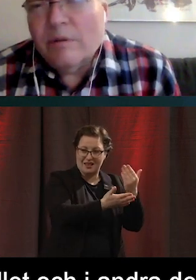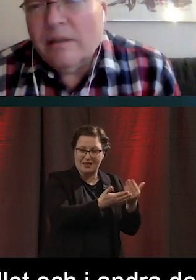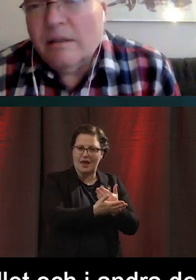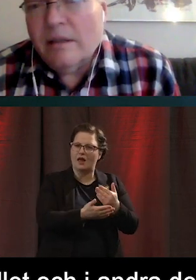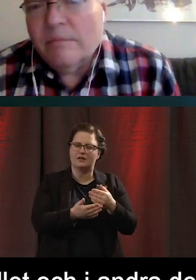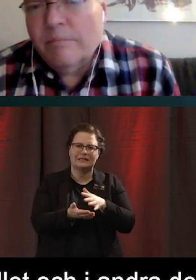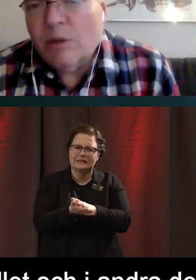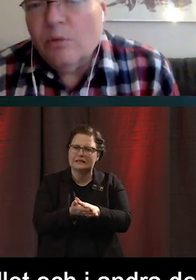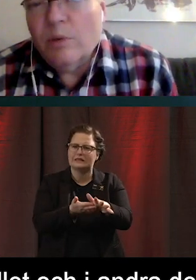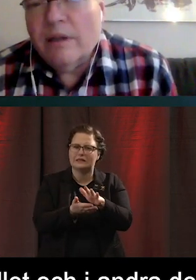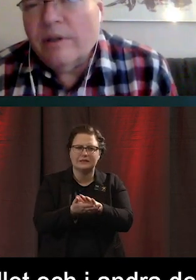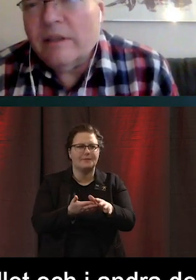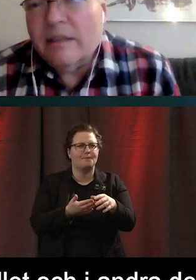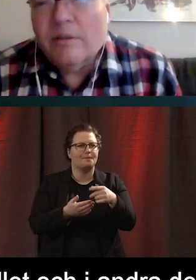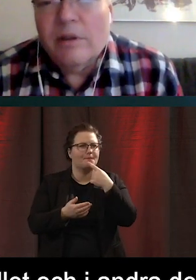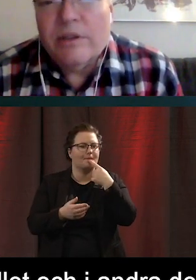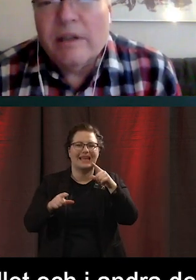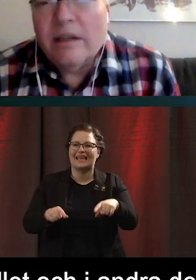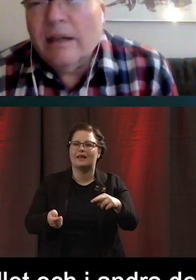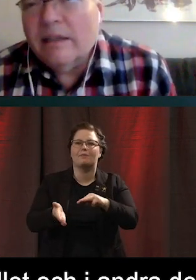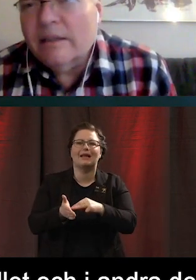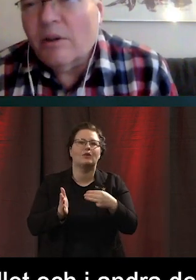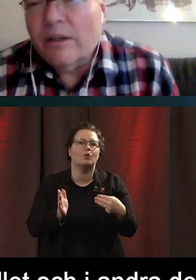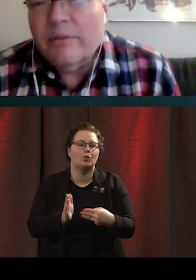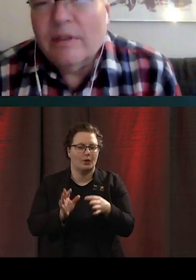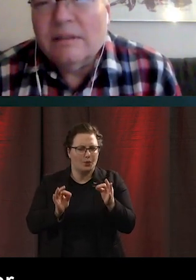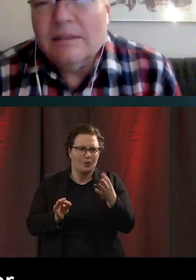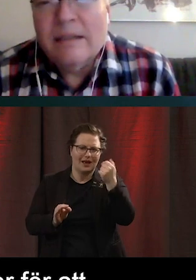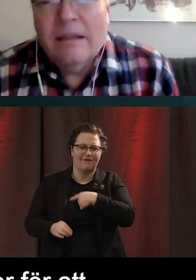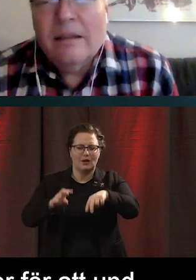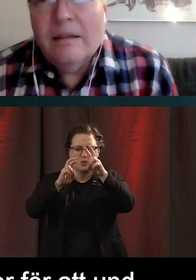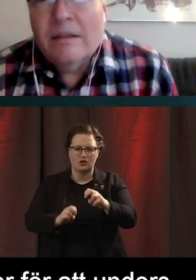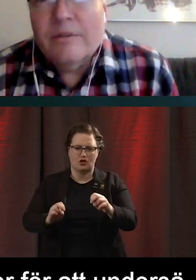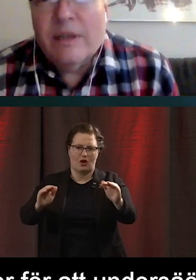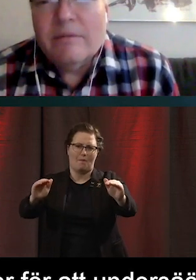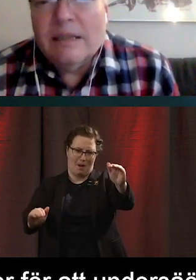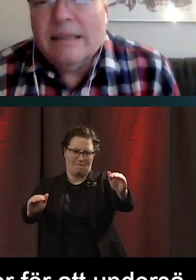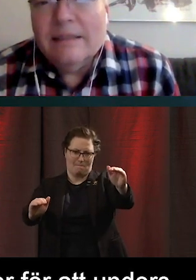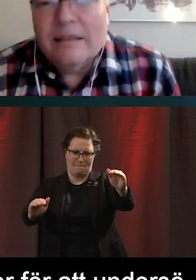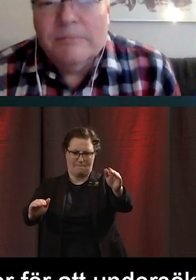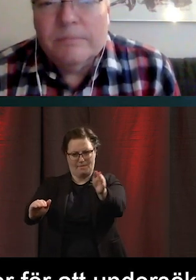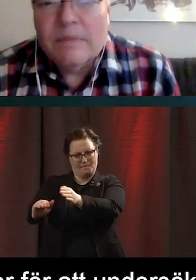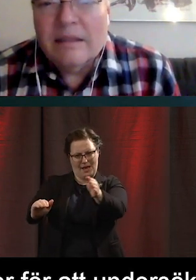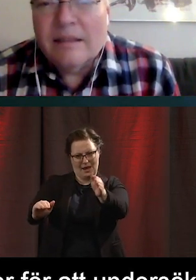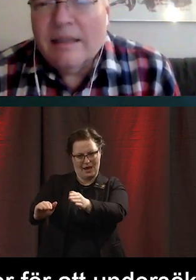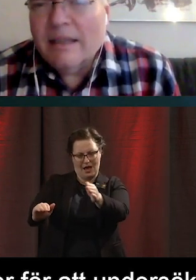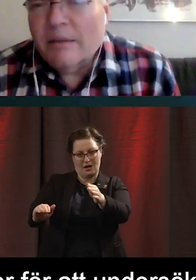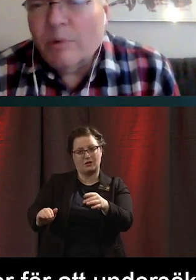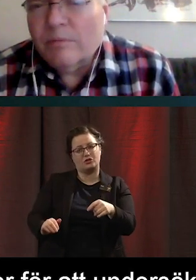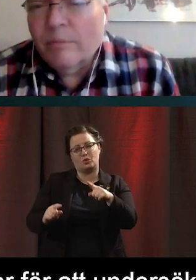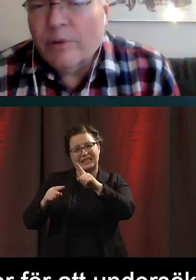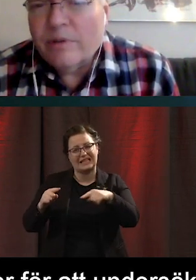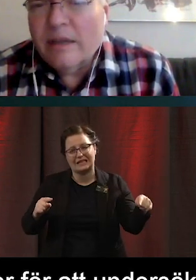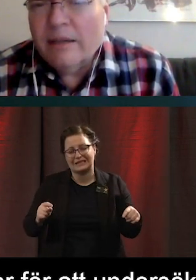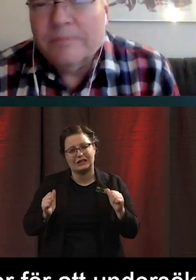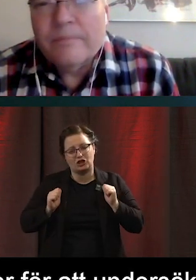svårt att hitta metoderna för att riktigt undersöka den här digitala klyftan. Så det finns väldigt lite statistik